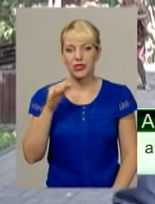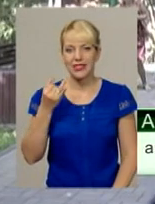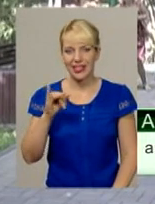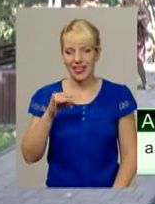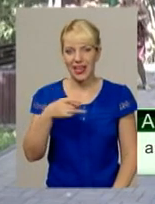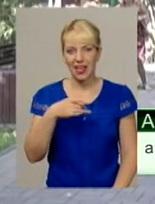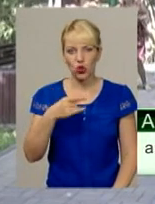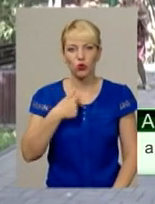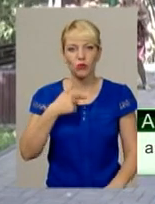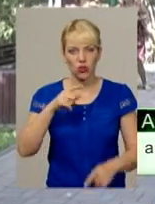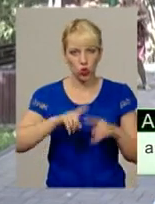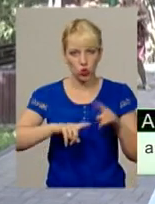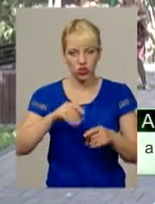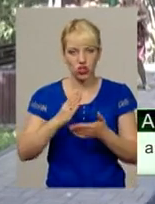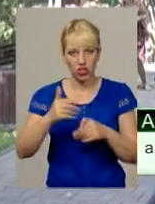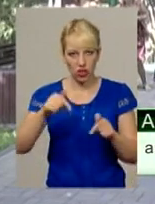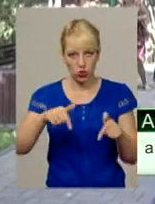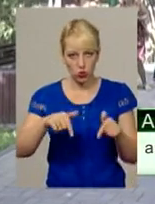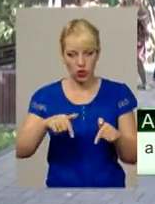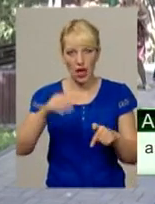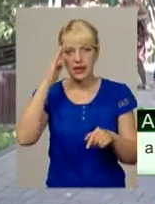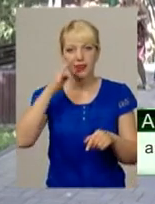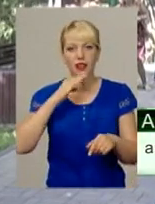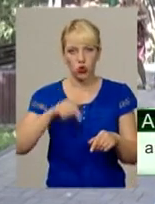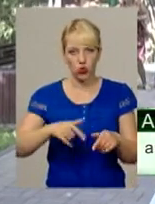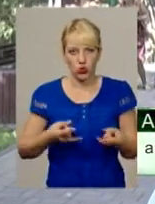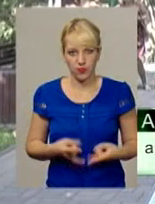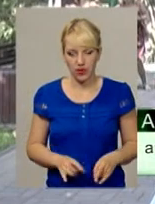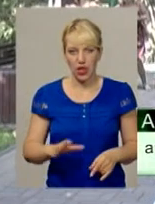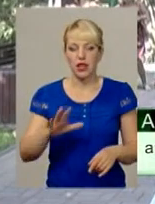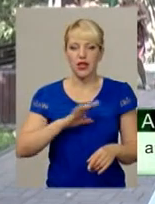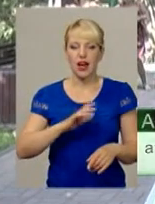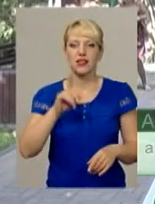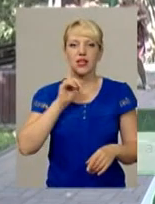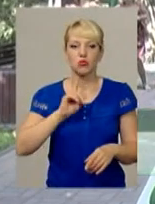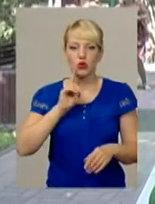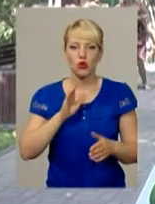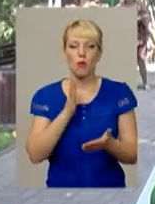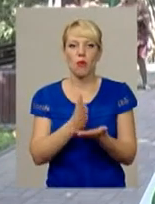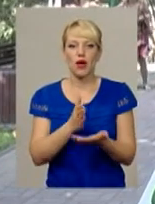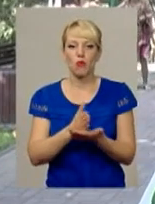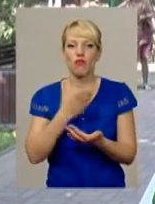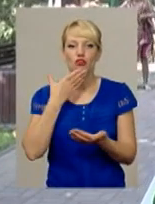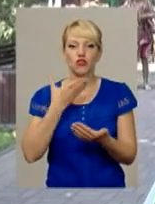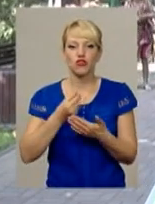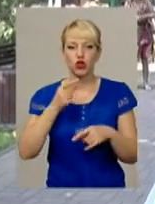трошки є родичів, тому я зараз тимчасово перебуваю у своїх родичів.